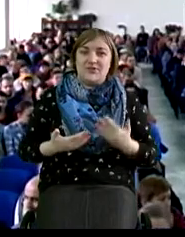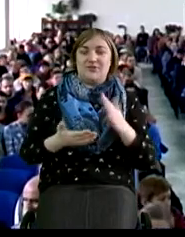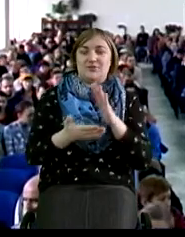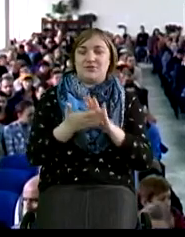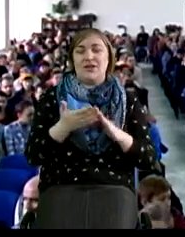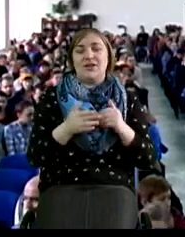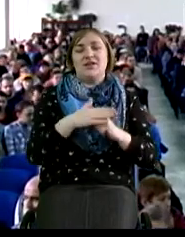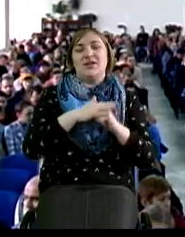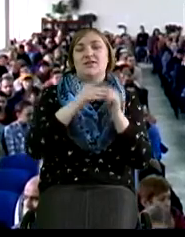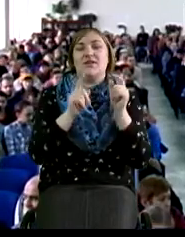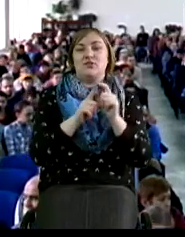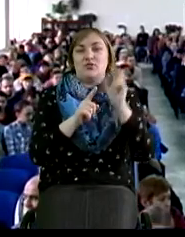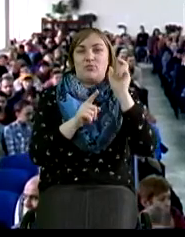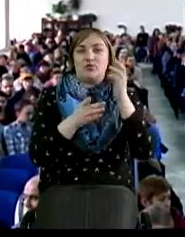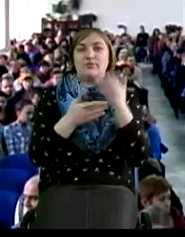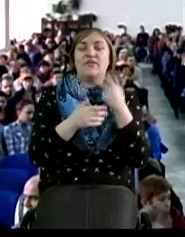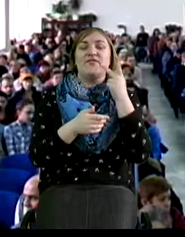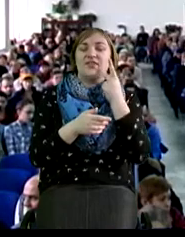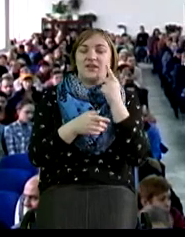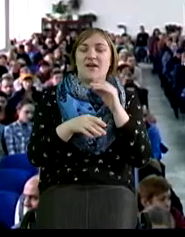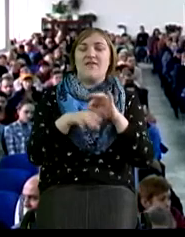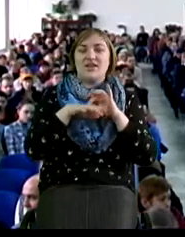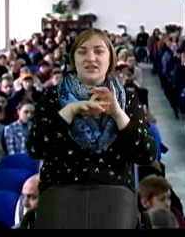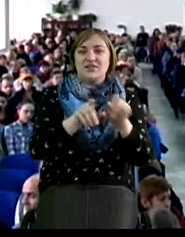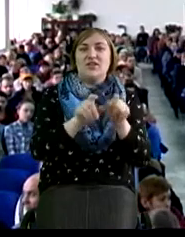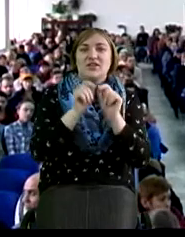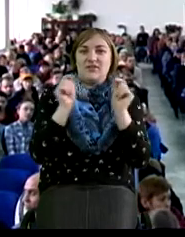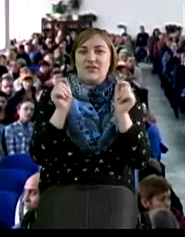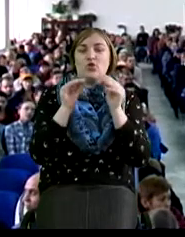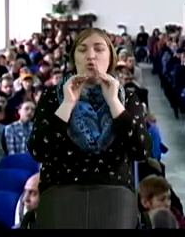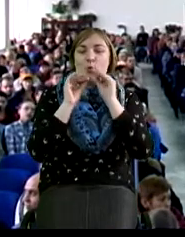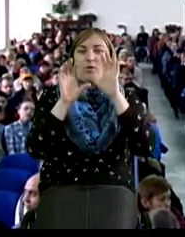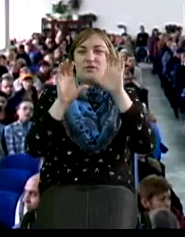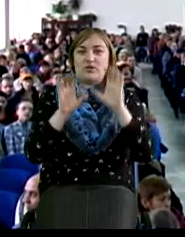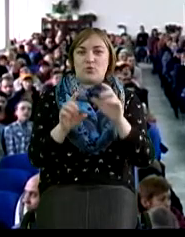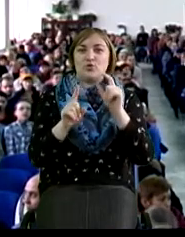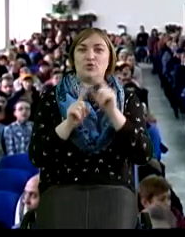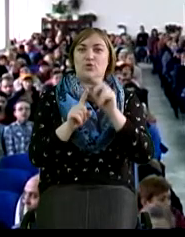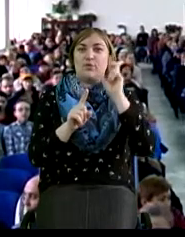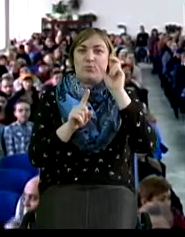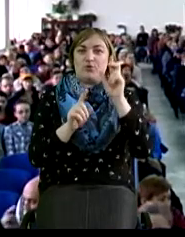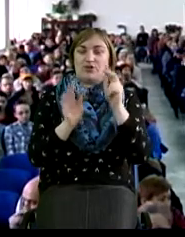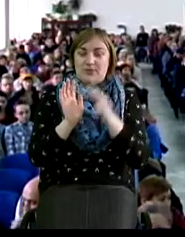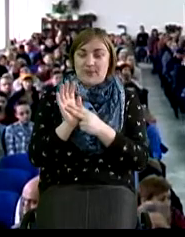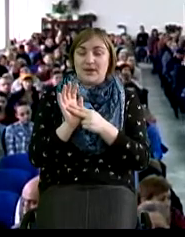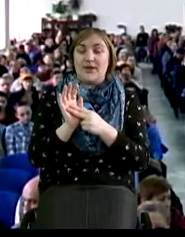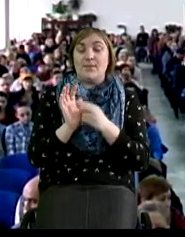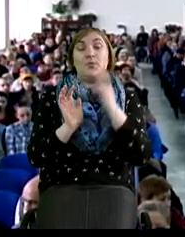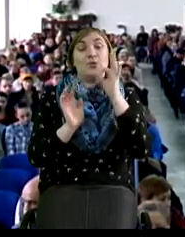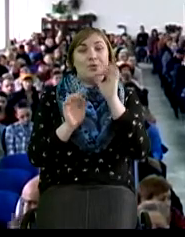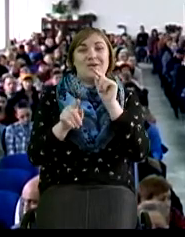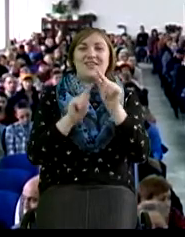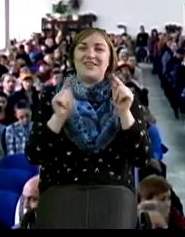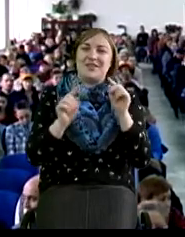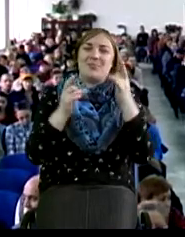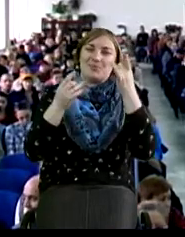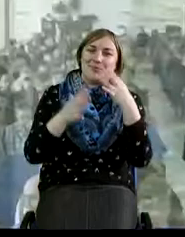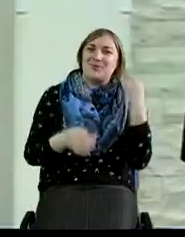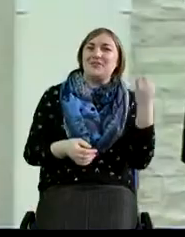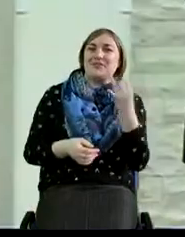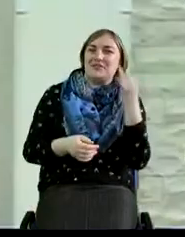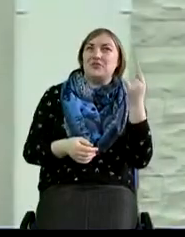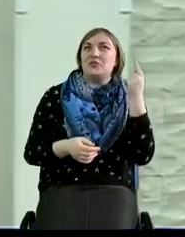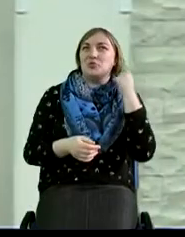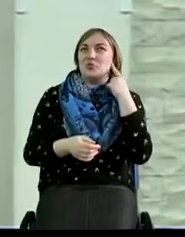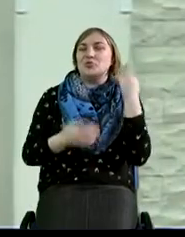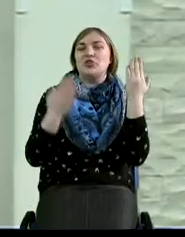является водительством и откровением духовный закон Слова Божия, которая нам дана через Бога. Аминь. Но иногда просто интересно слушать